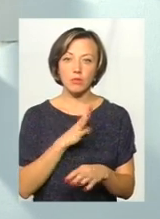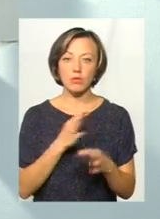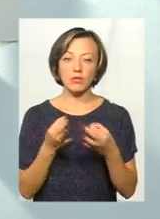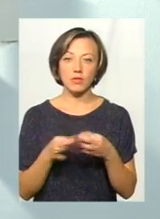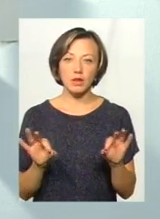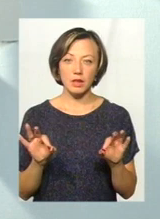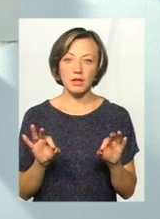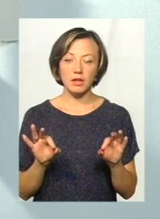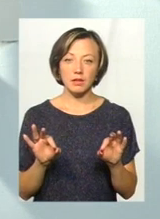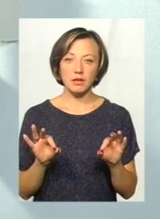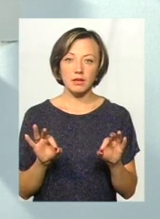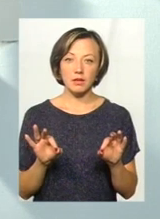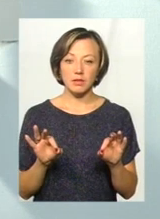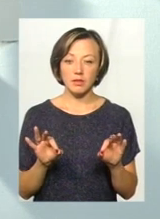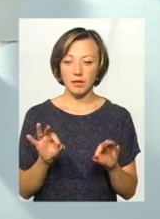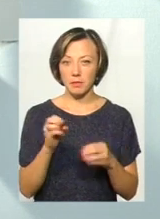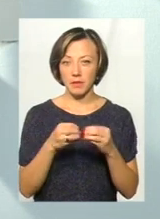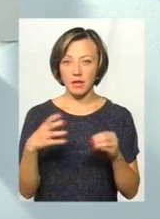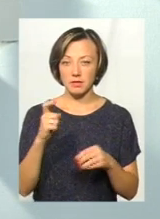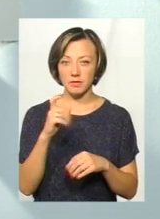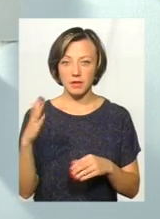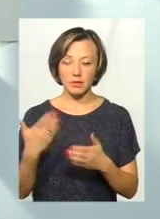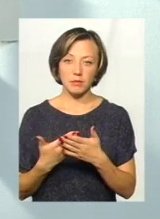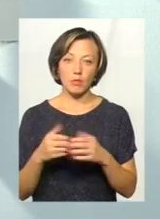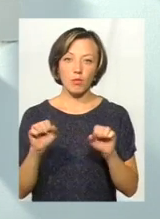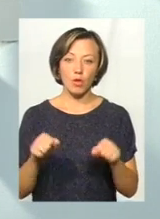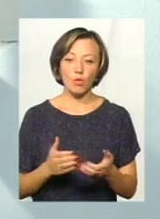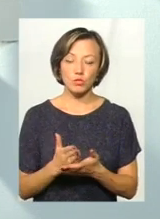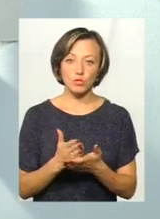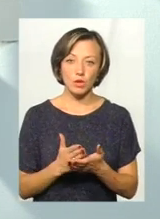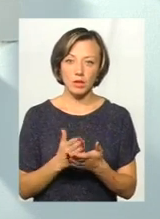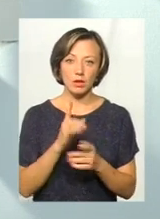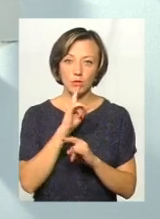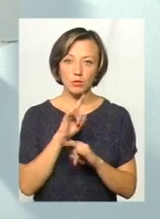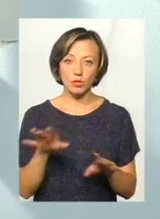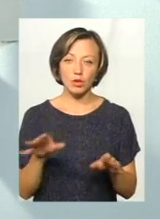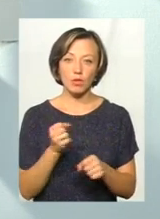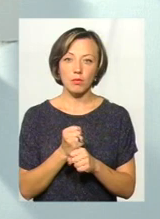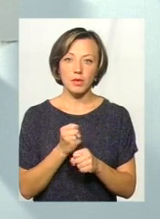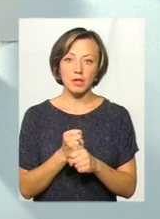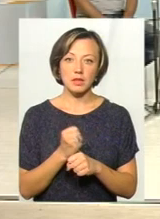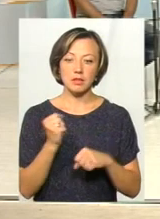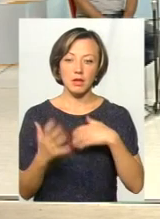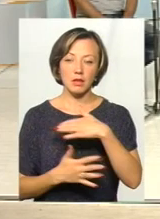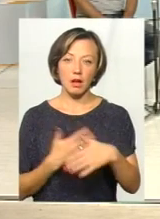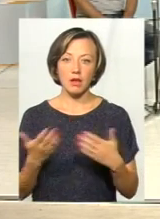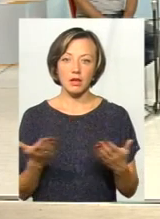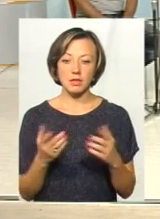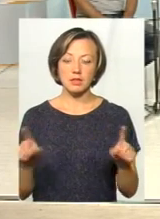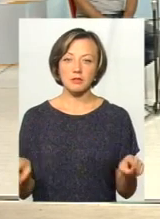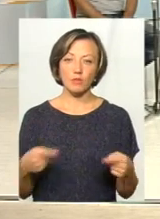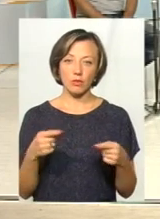вікно 15 хвилин, для того, щоб він його могли обслужити, і він не буде робити скандали чи якісь,